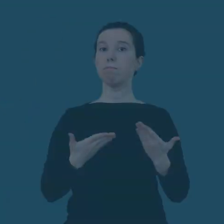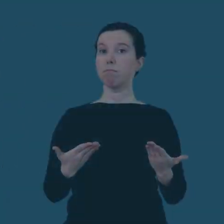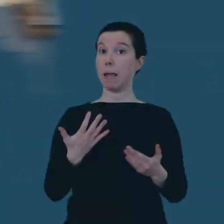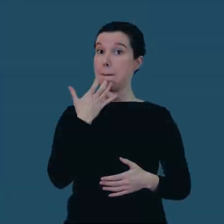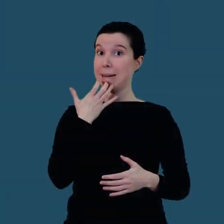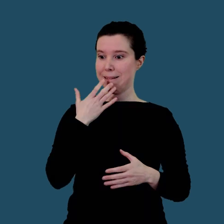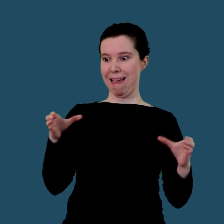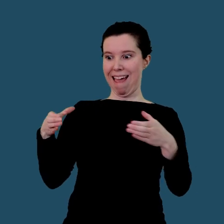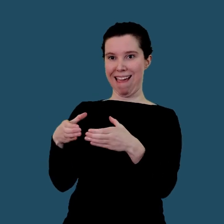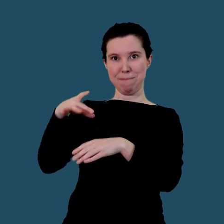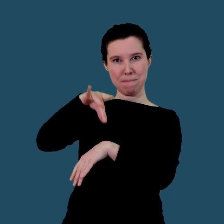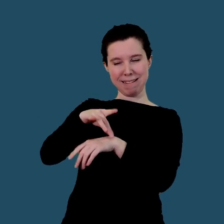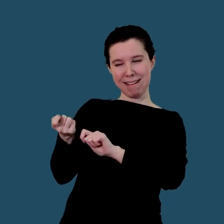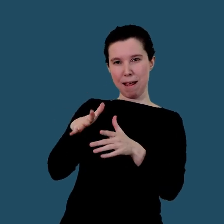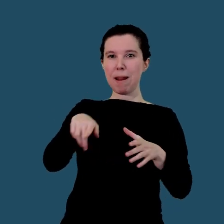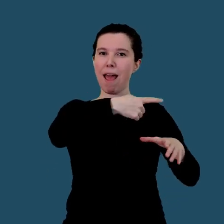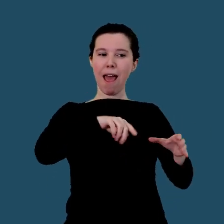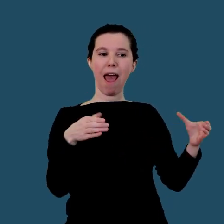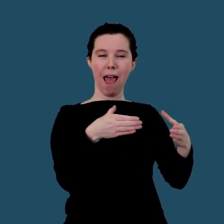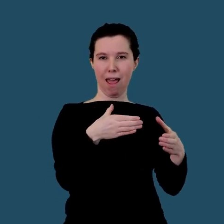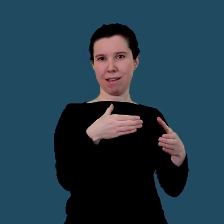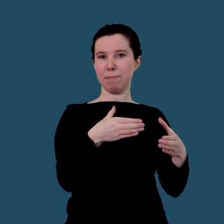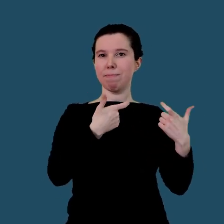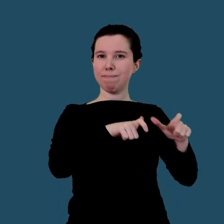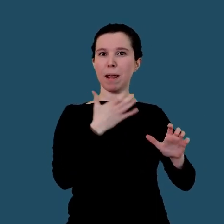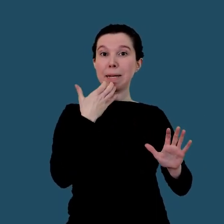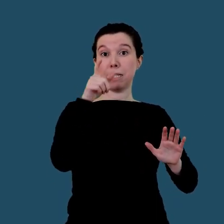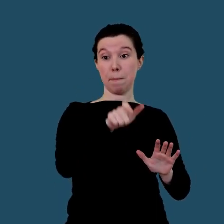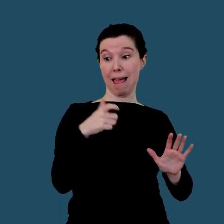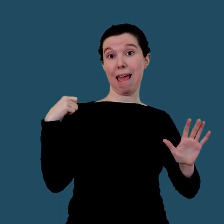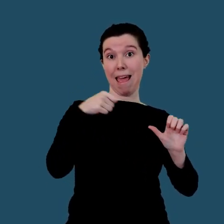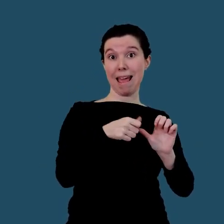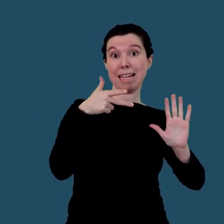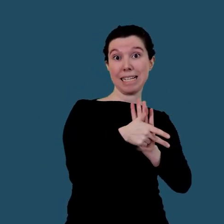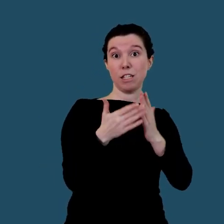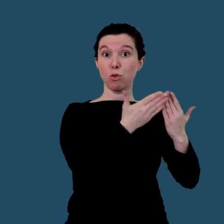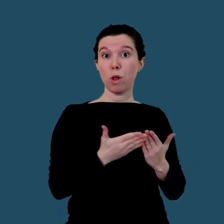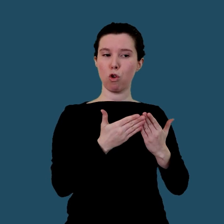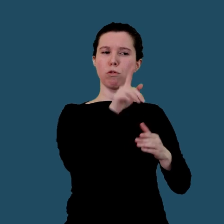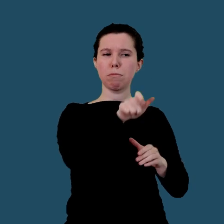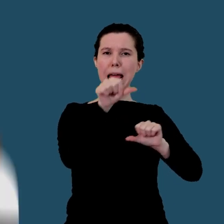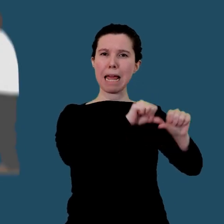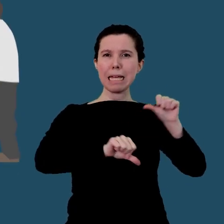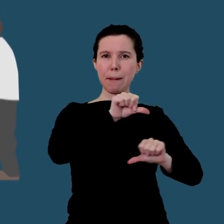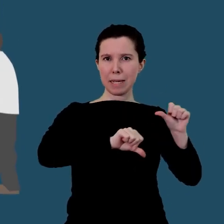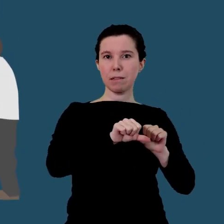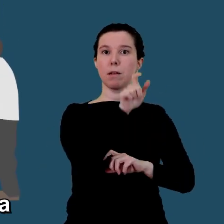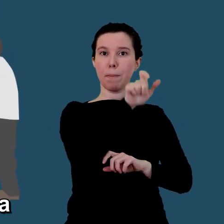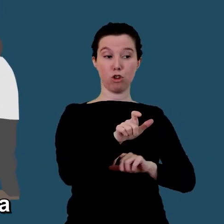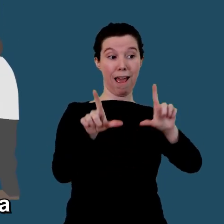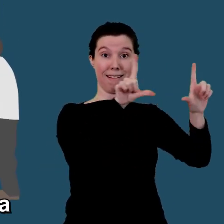Com si fos un equip de metges, equips d'especialistes, com ara historiadors, químics, geòlegs, radiòlegs i fotògrafs,